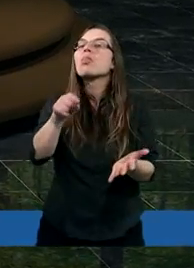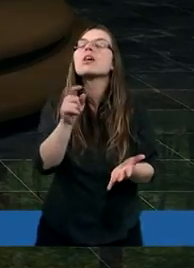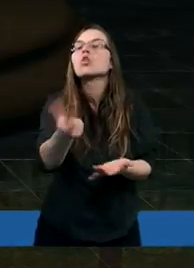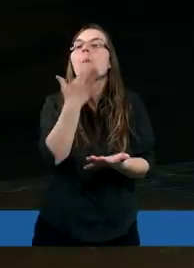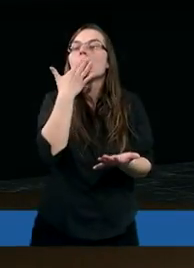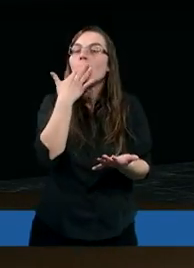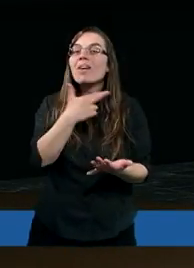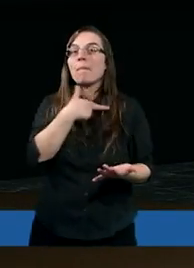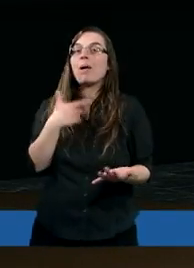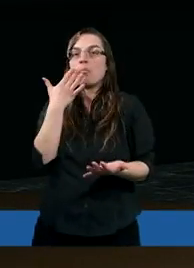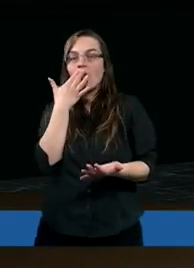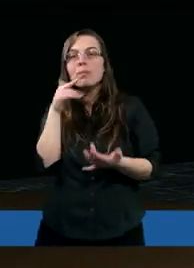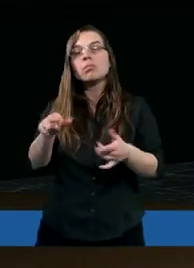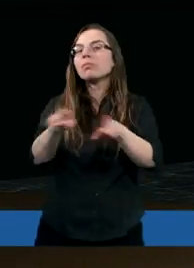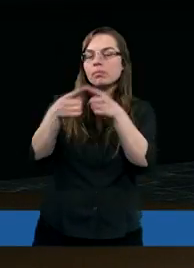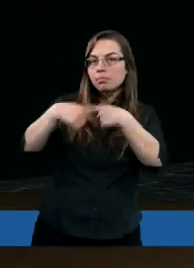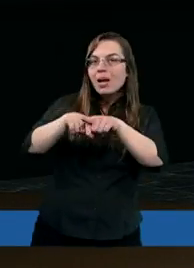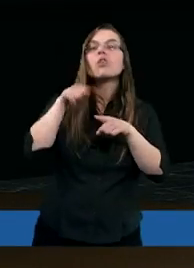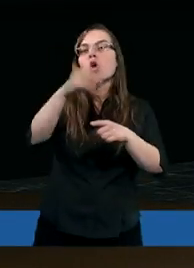mówimy, to dzieci się wtedy uczą.